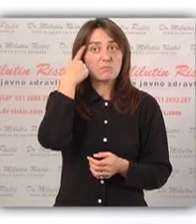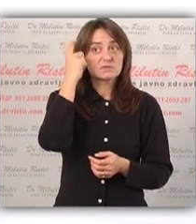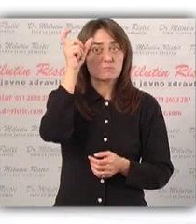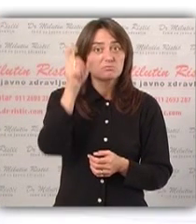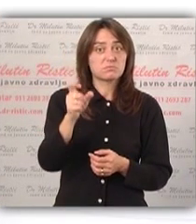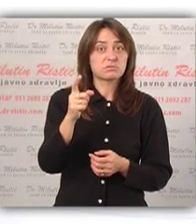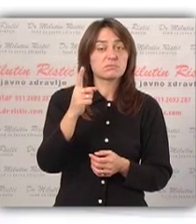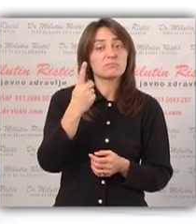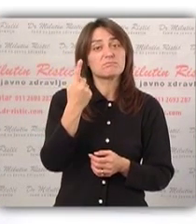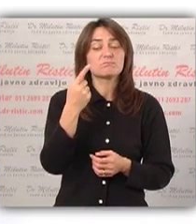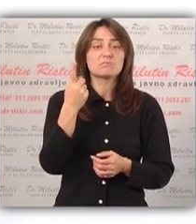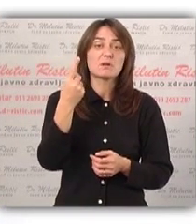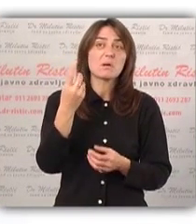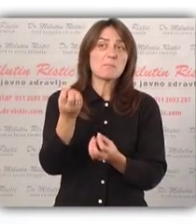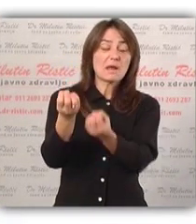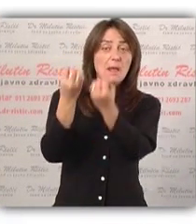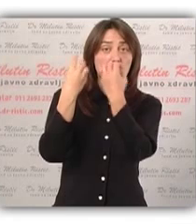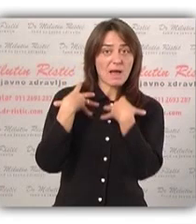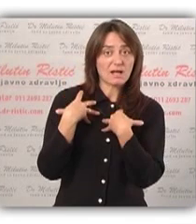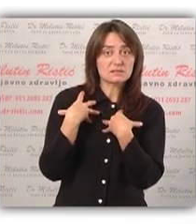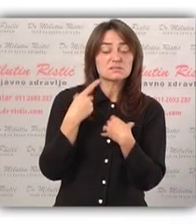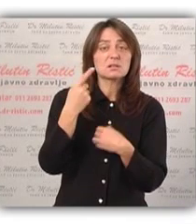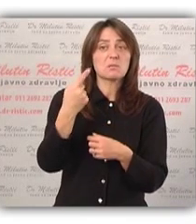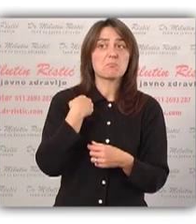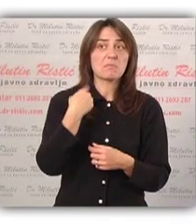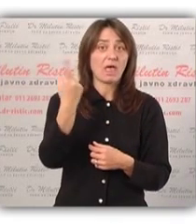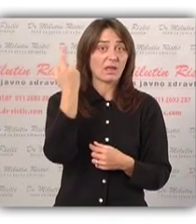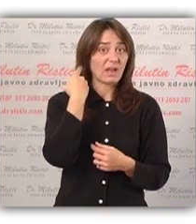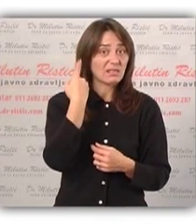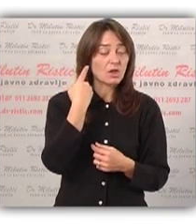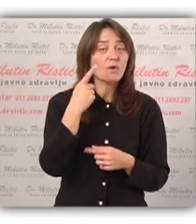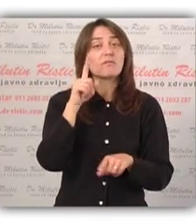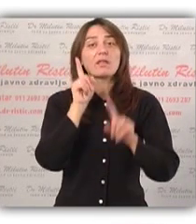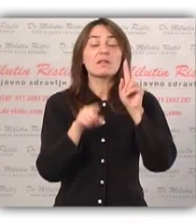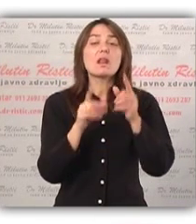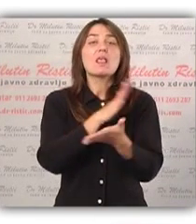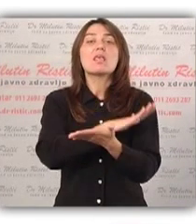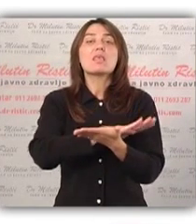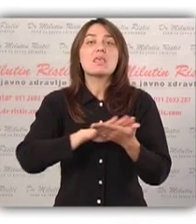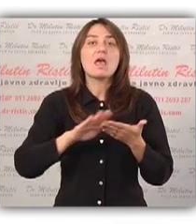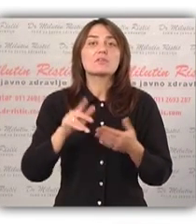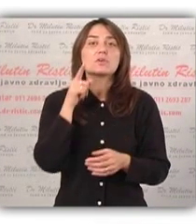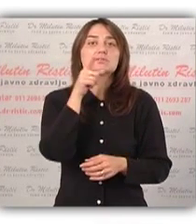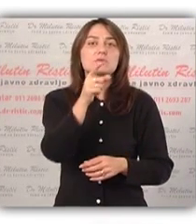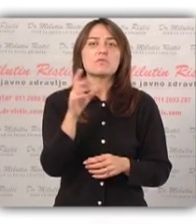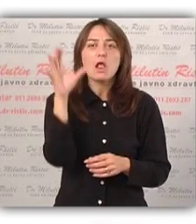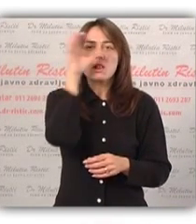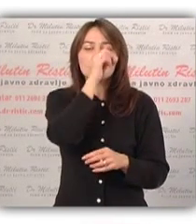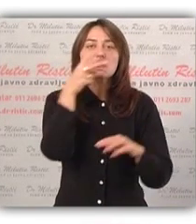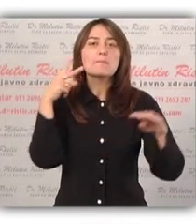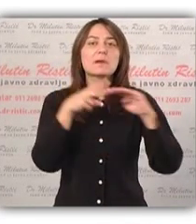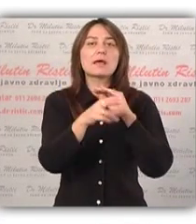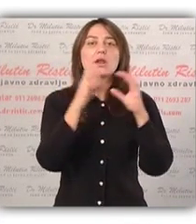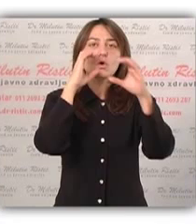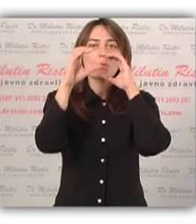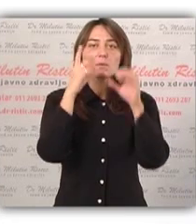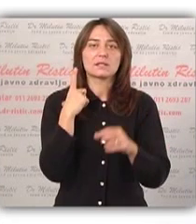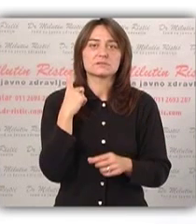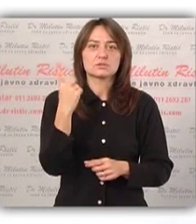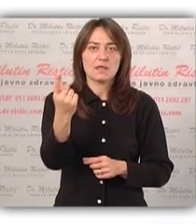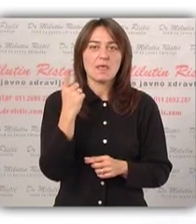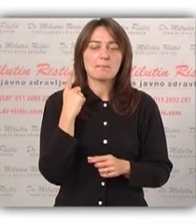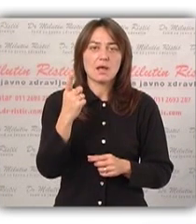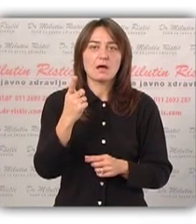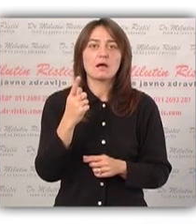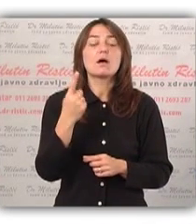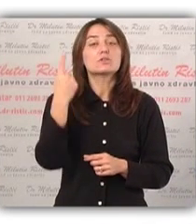će nam ta osoba zameriti, da će nam prebaciti, da će nas iskritikovati ili da će se jednostavno naljutiti i preknuti komunikaciju